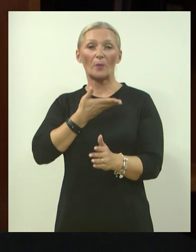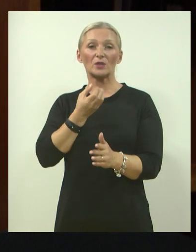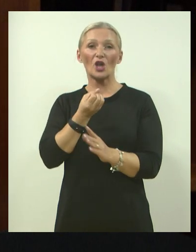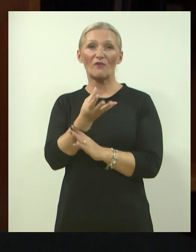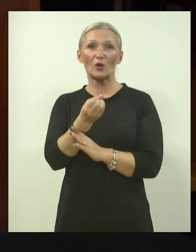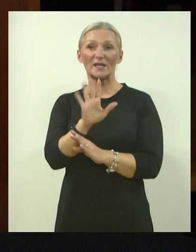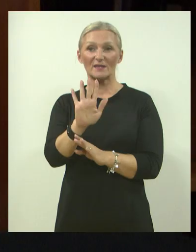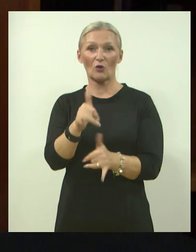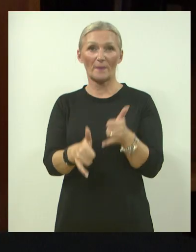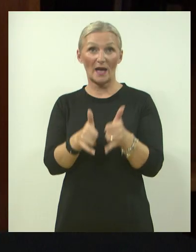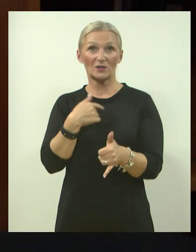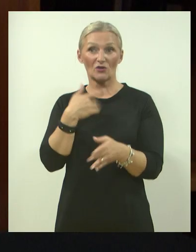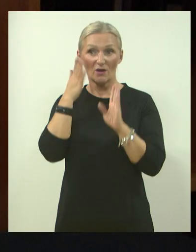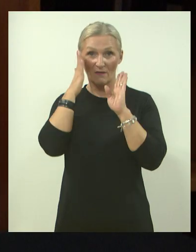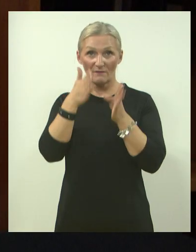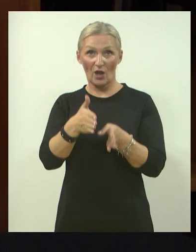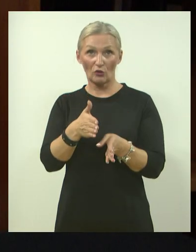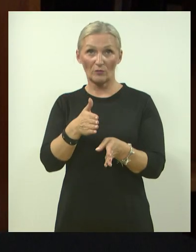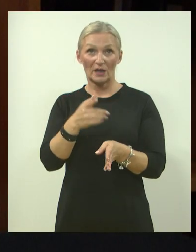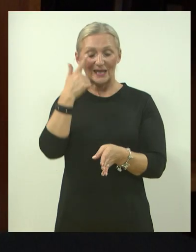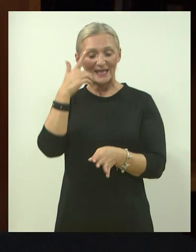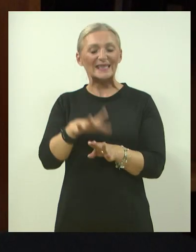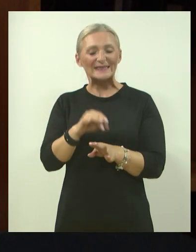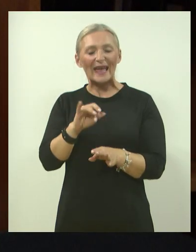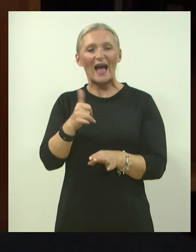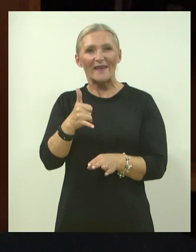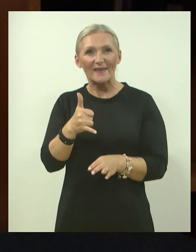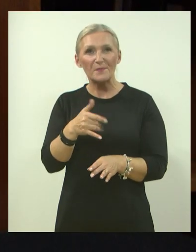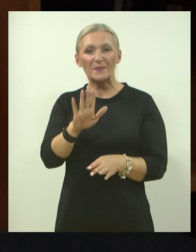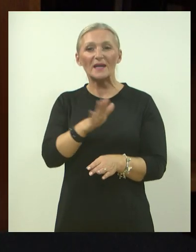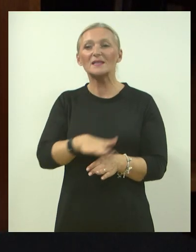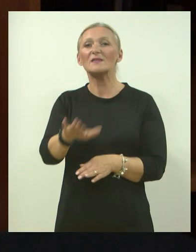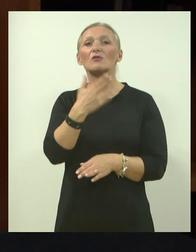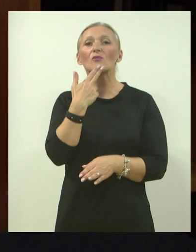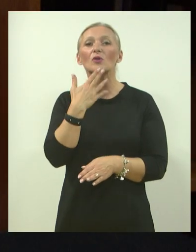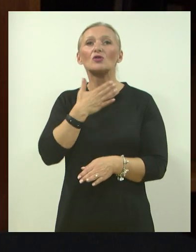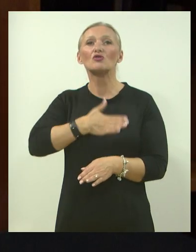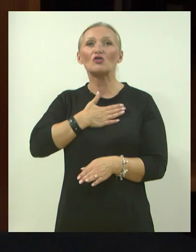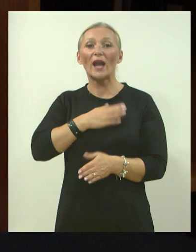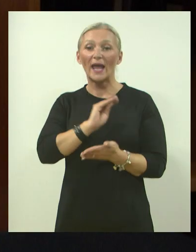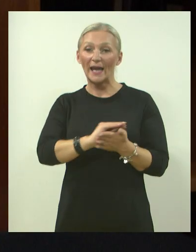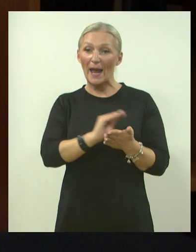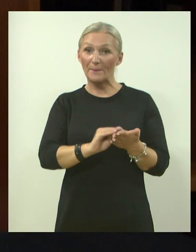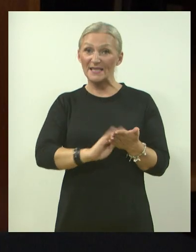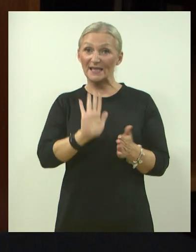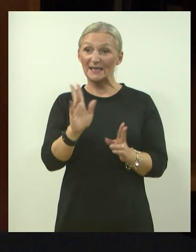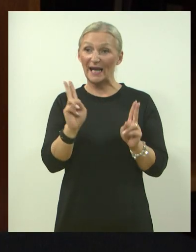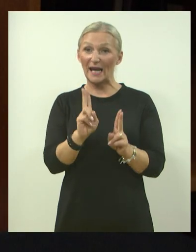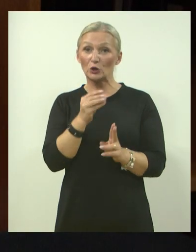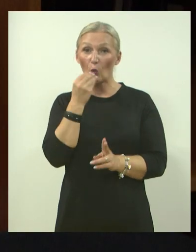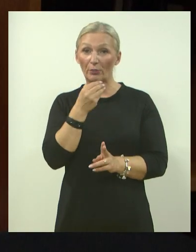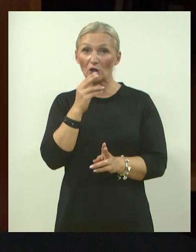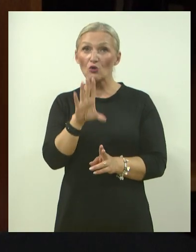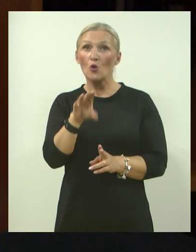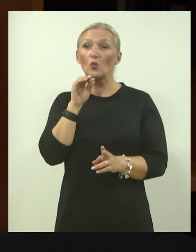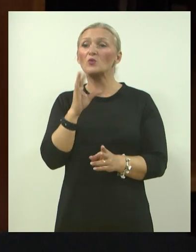natječaju i vjerujem da, ideja je da svi oni koji žele napisati kratku priču, da uzmu neki